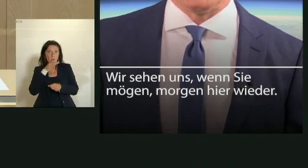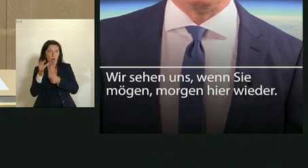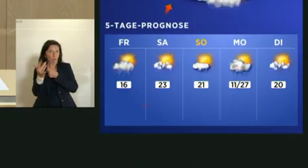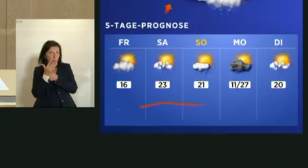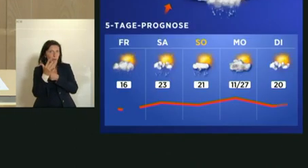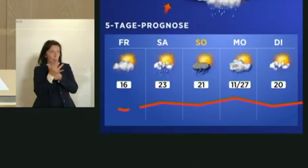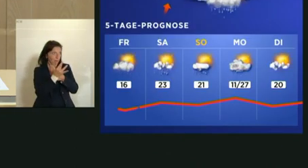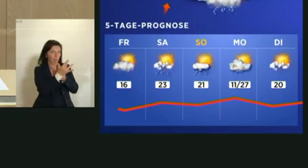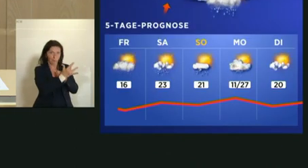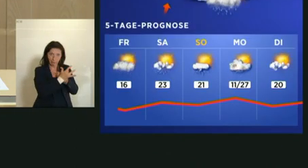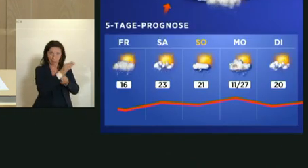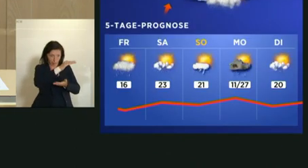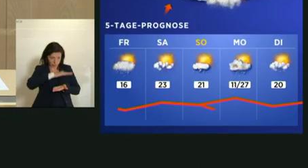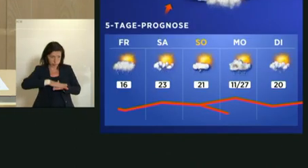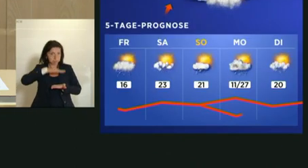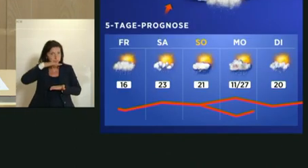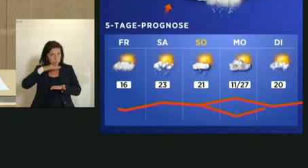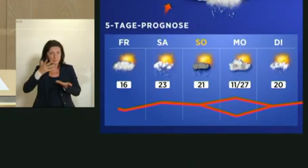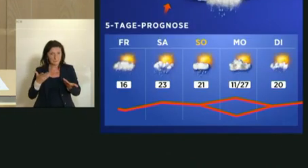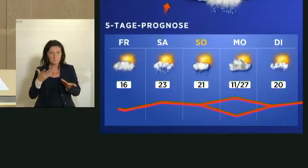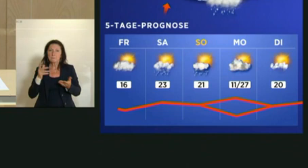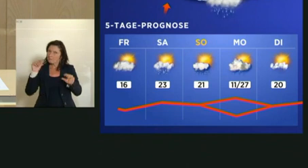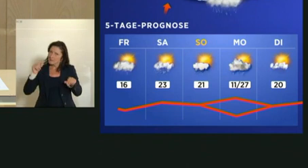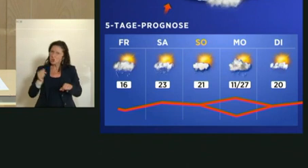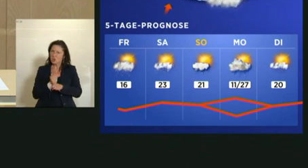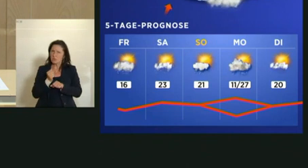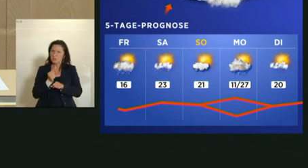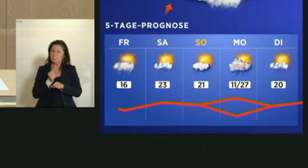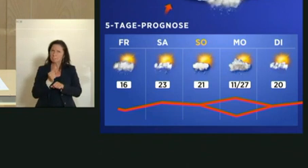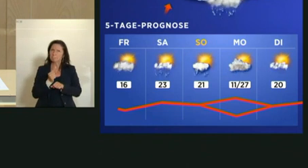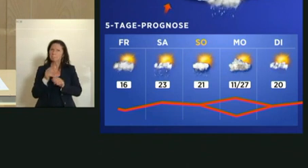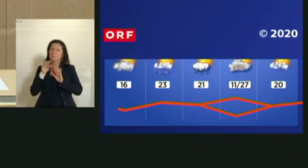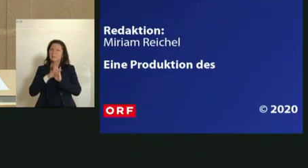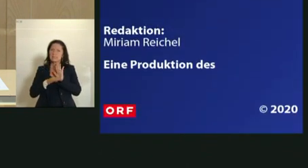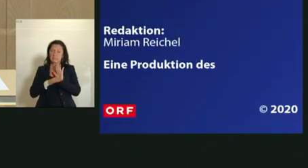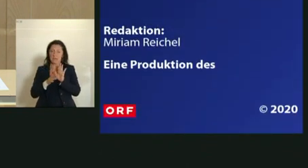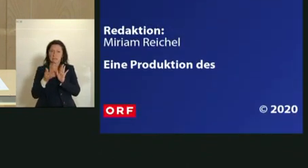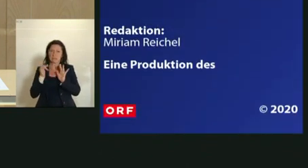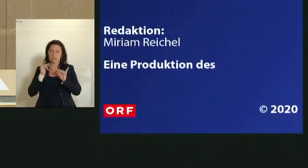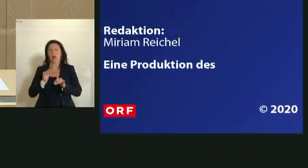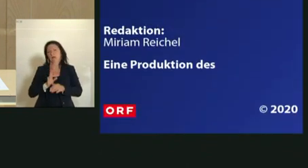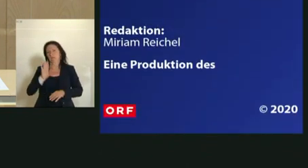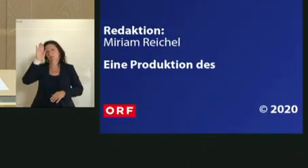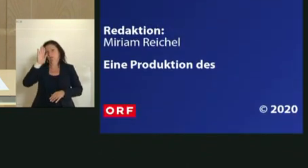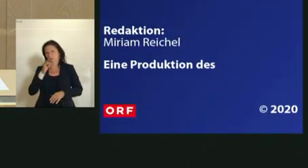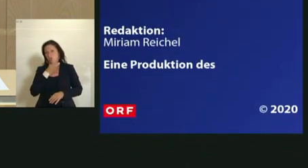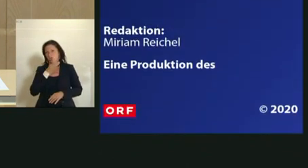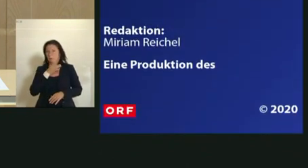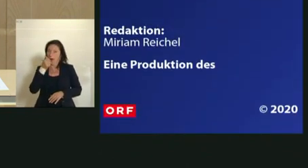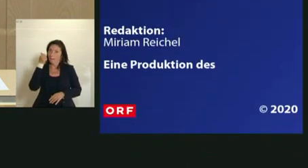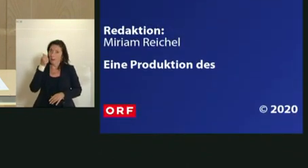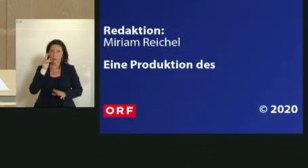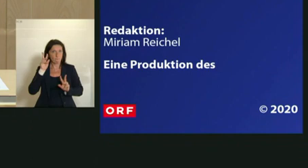sind ins Hohe Haus, stimmen wir dem Antrag, dem Gesetz natürlich zu. Aber eines ist doch vernichtet, Frau